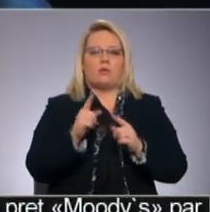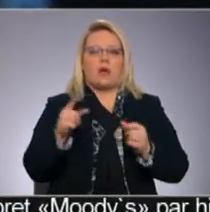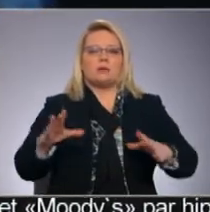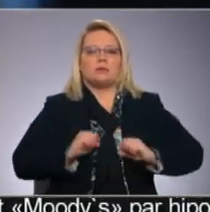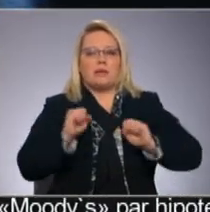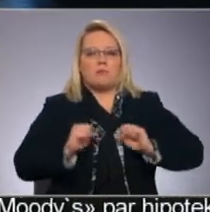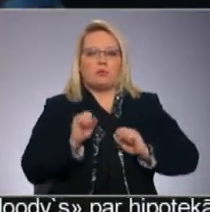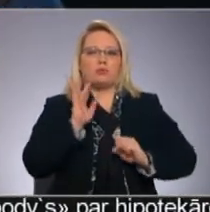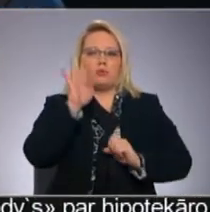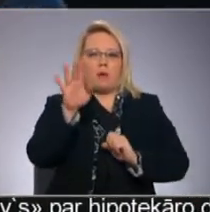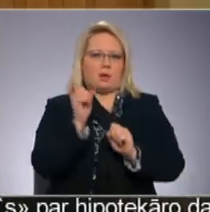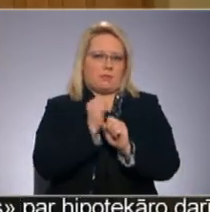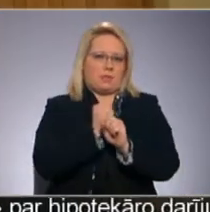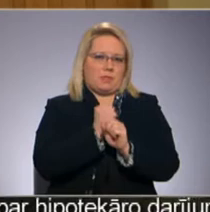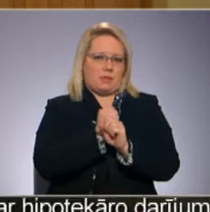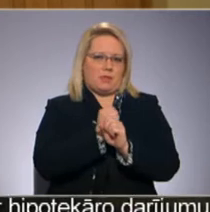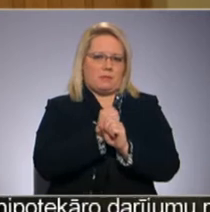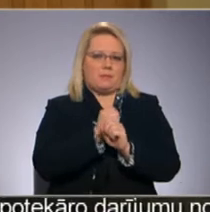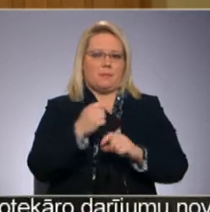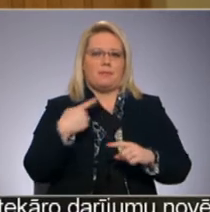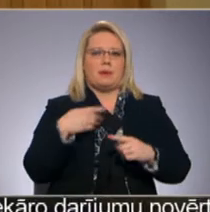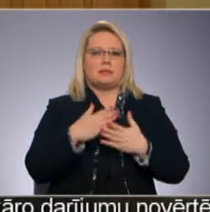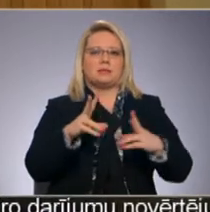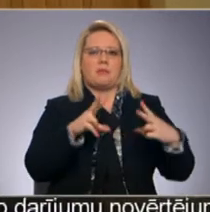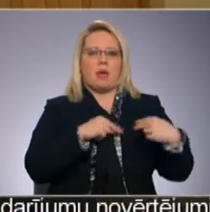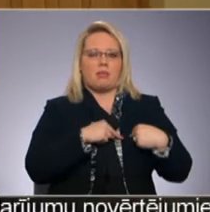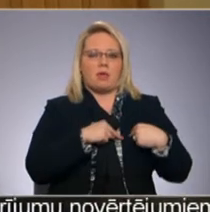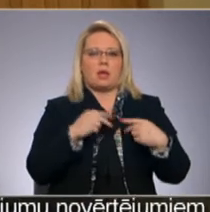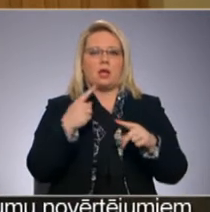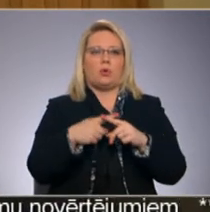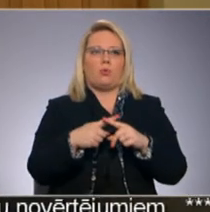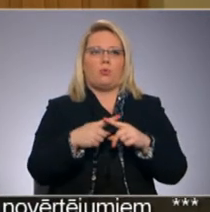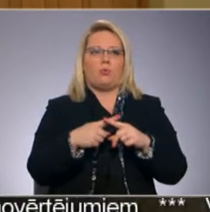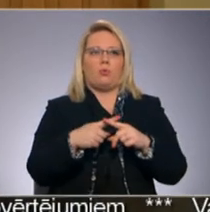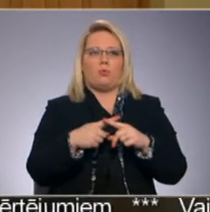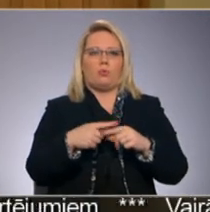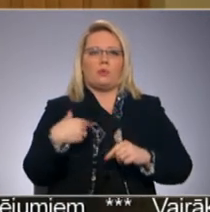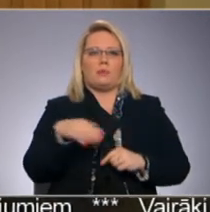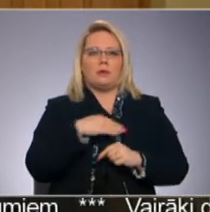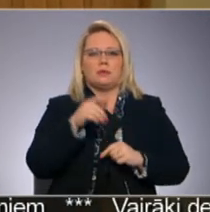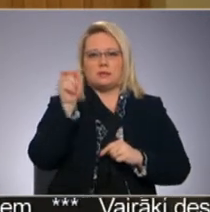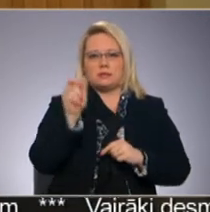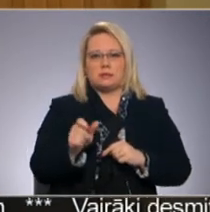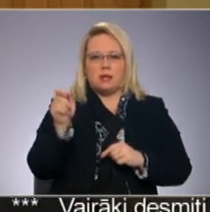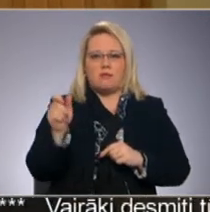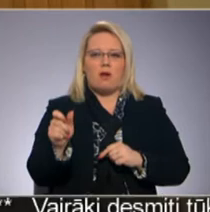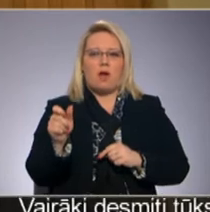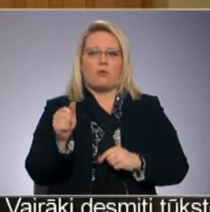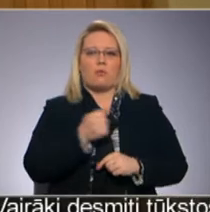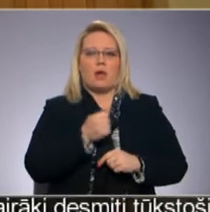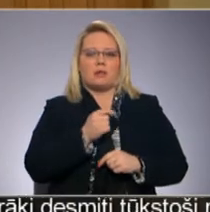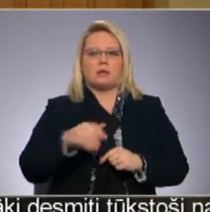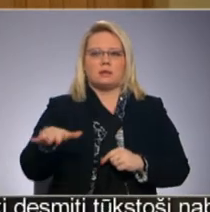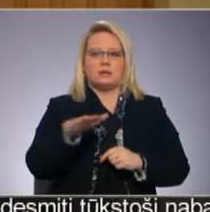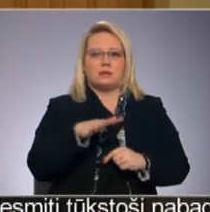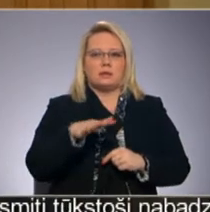turpmākiem sasniegumiem. Mēs esam gandarēti, bet uzskatu, ka Latgalēs cilvēku, Latgalēs zemes,